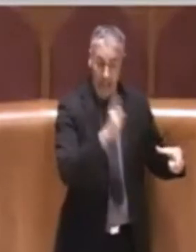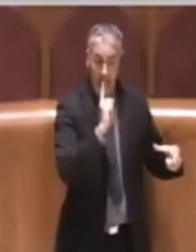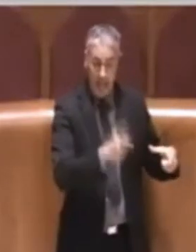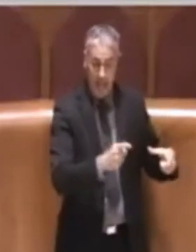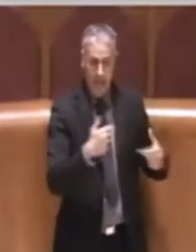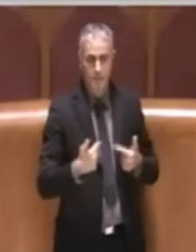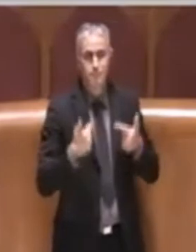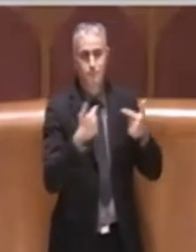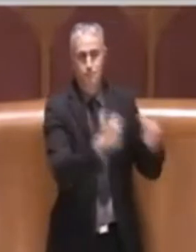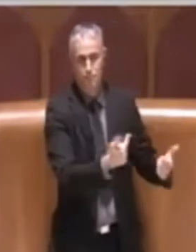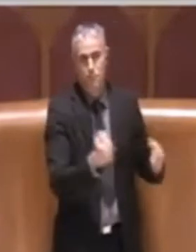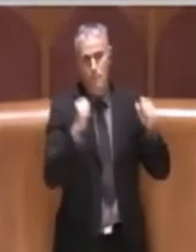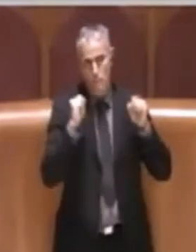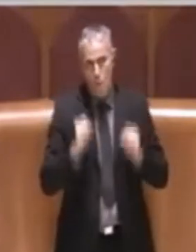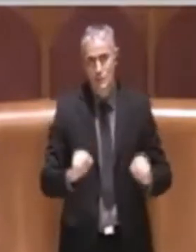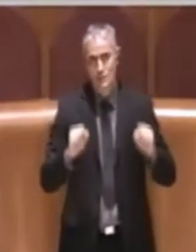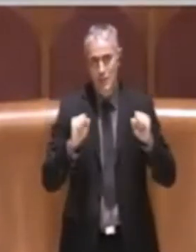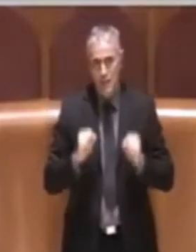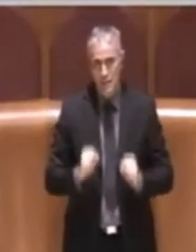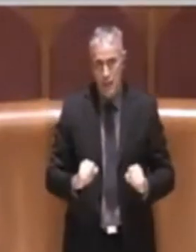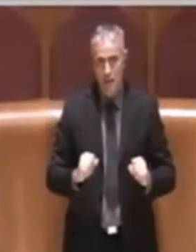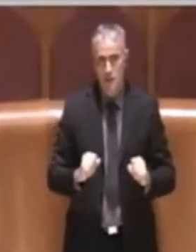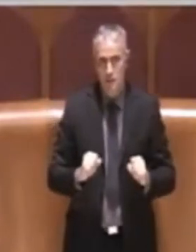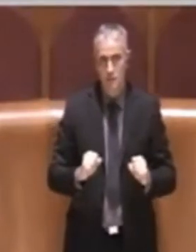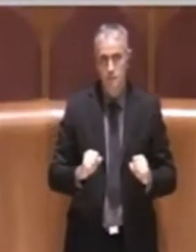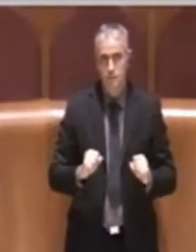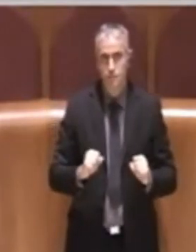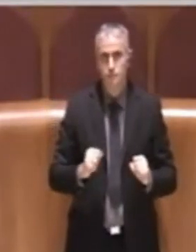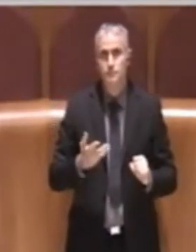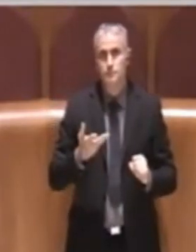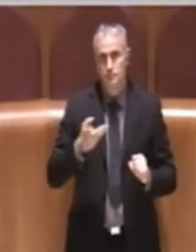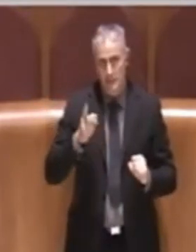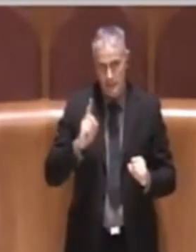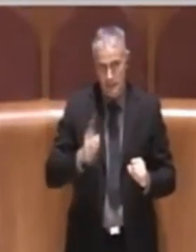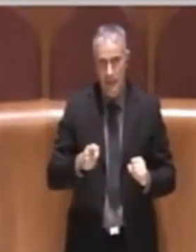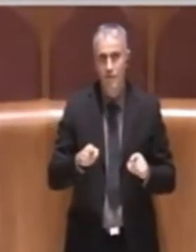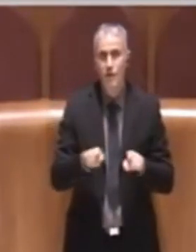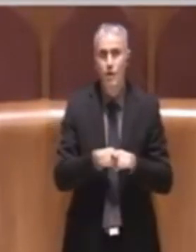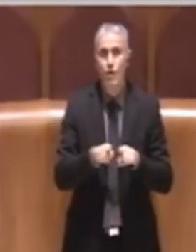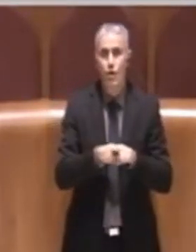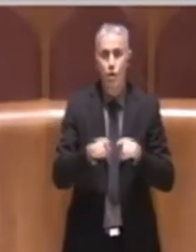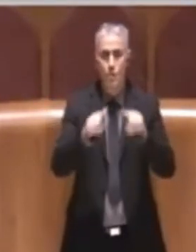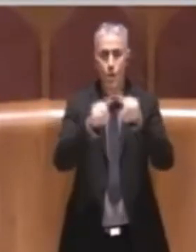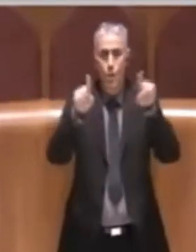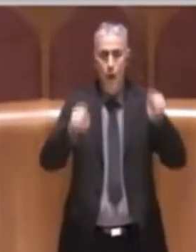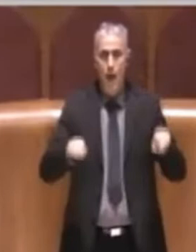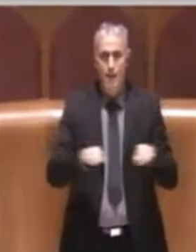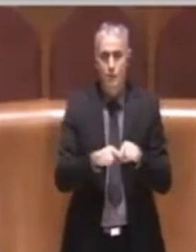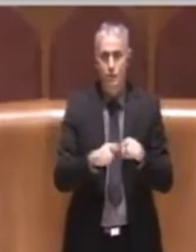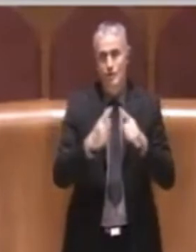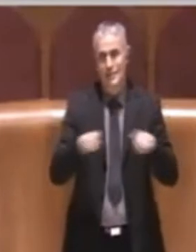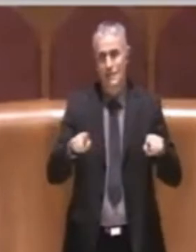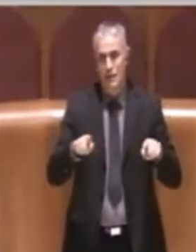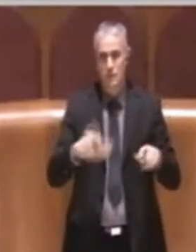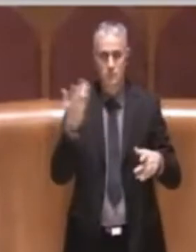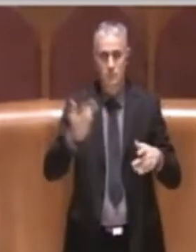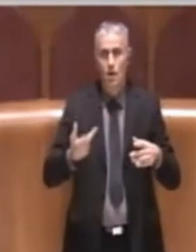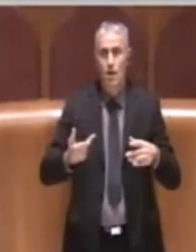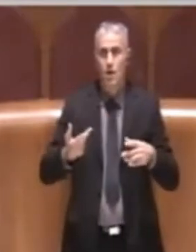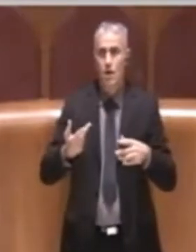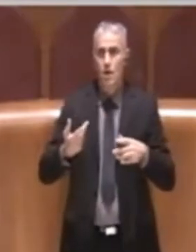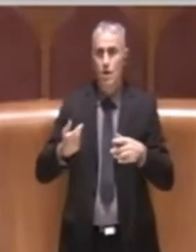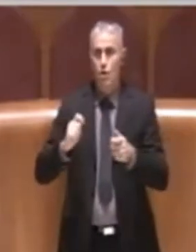di avere un quadro diverso su alcuni fronti. Dal commercio